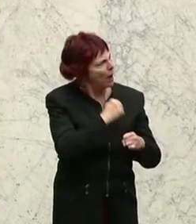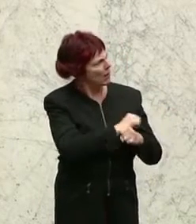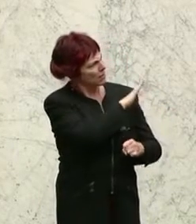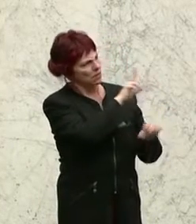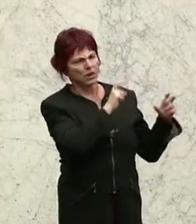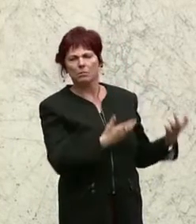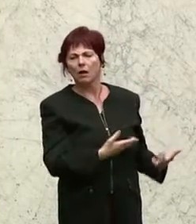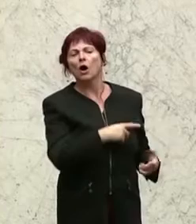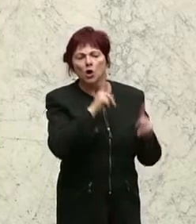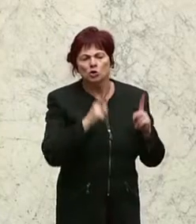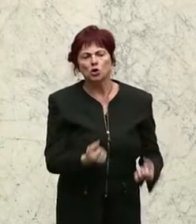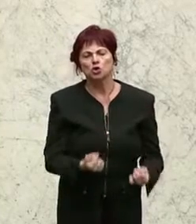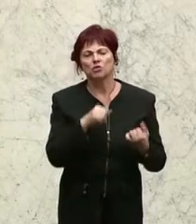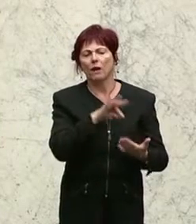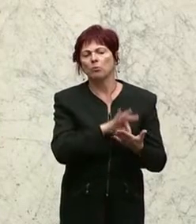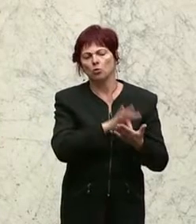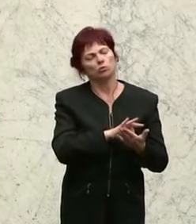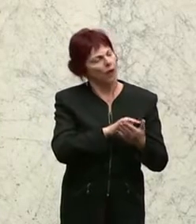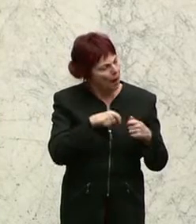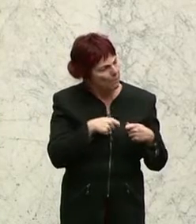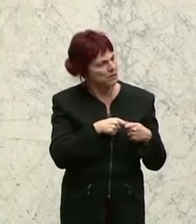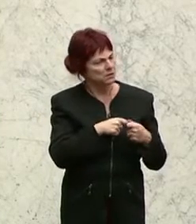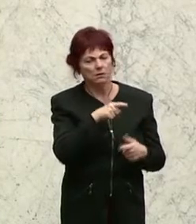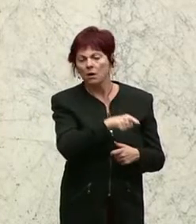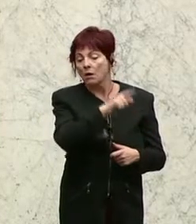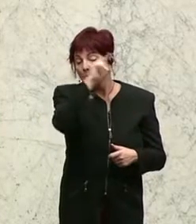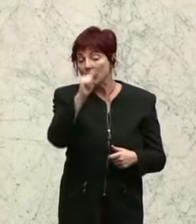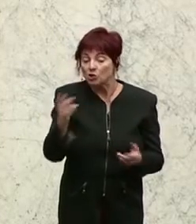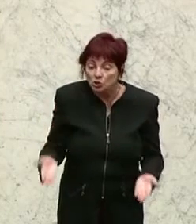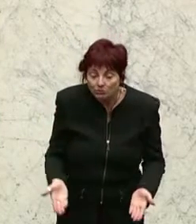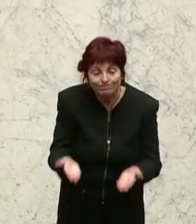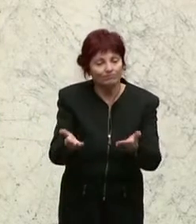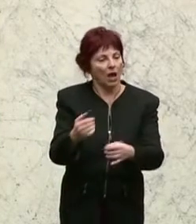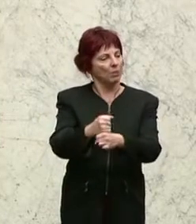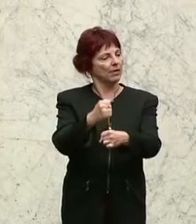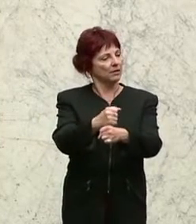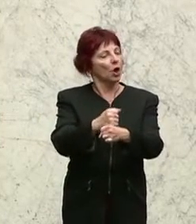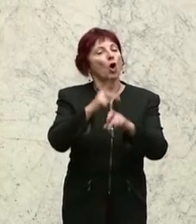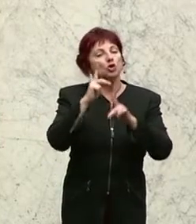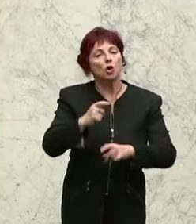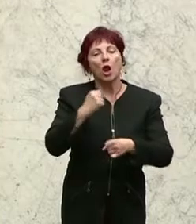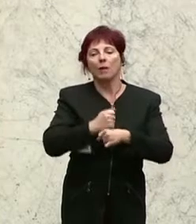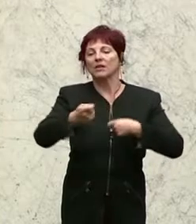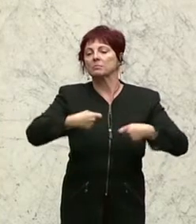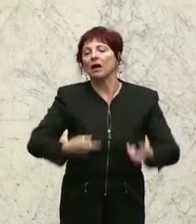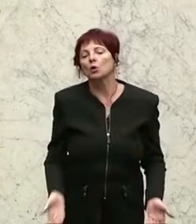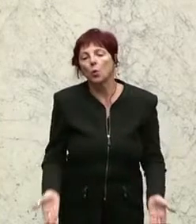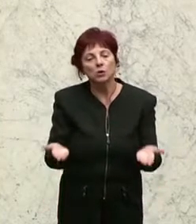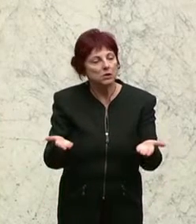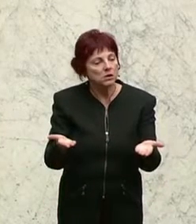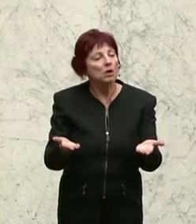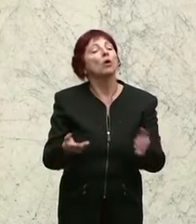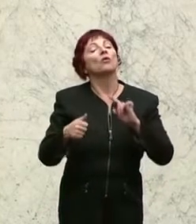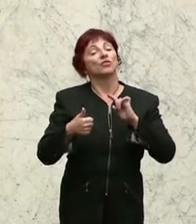Schwerpunkte so zu legen, dass Sie zum einen die Menschen dahin vermitteln, wo sie hingehören, nämlich in den Arbeitsmarkt. Und zum anderen